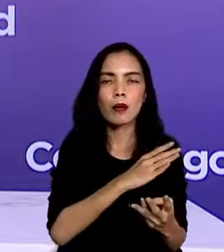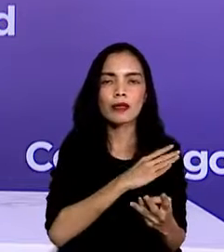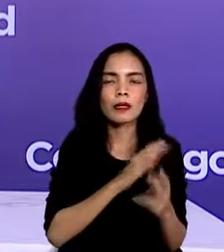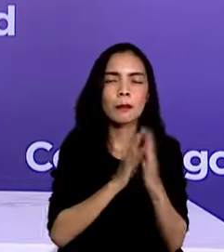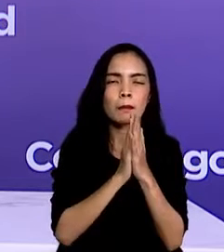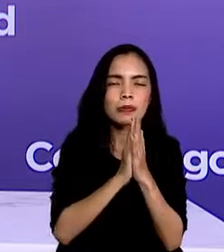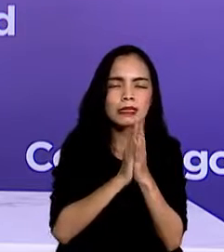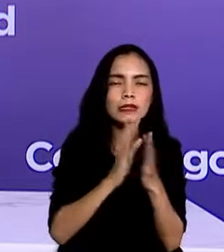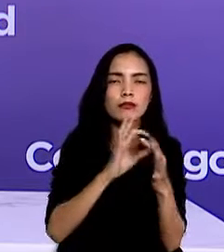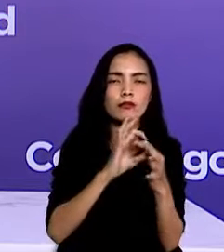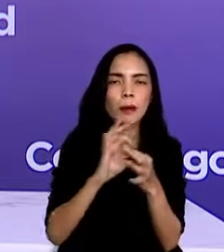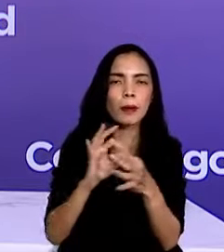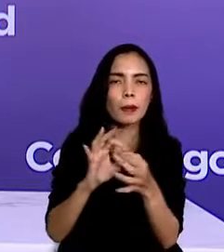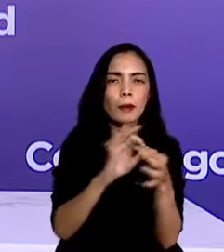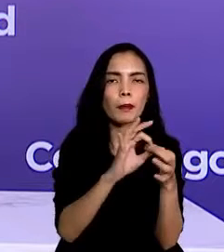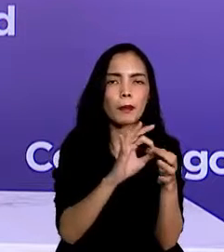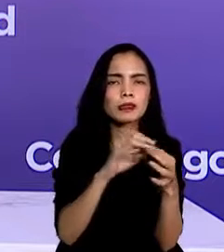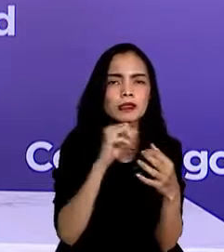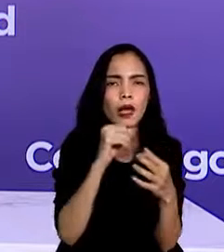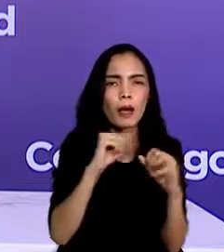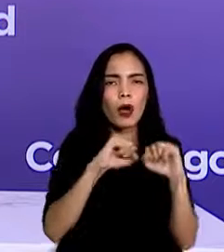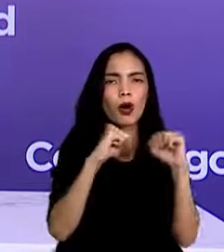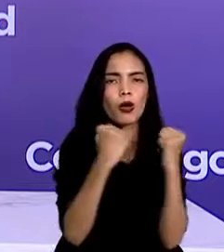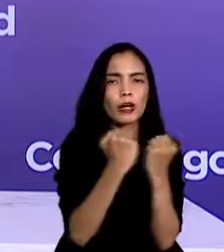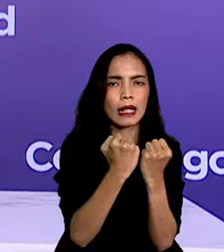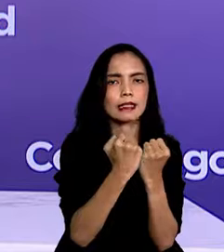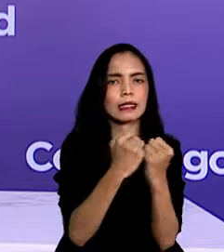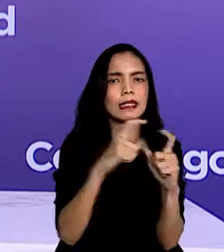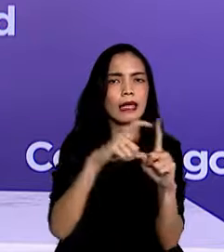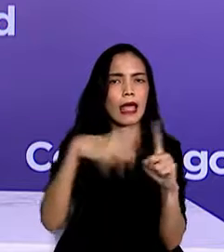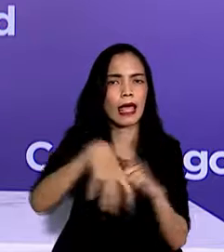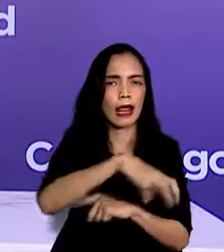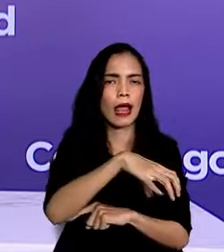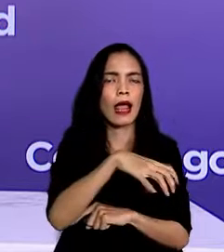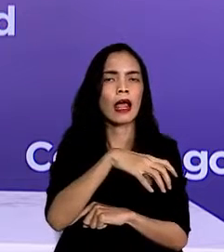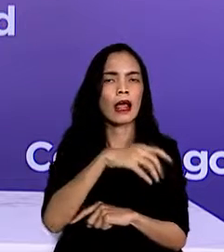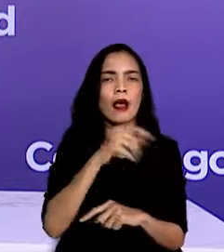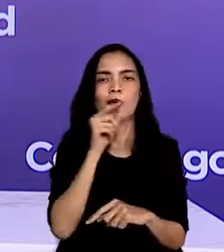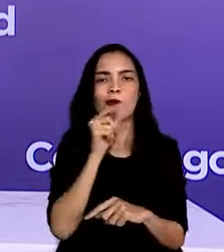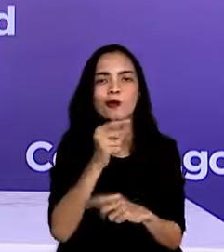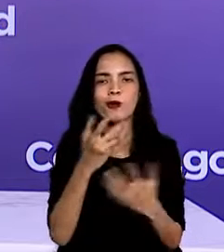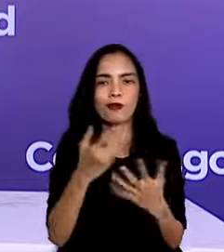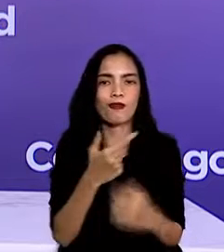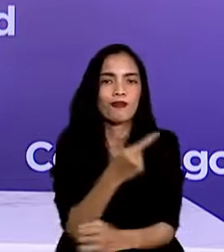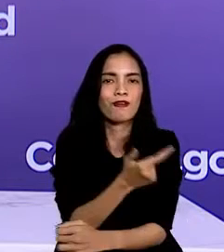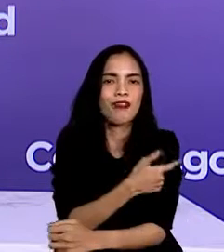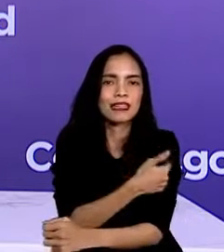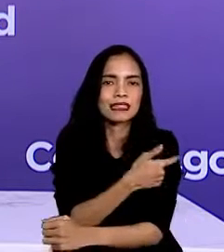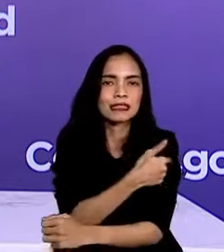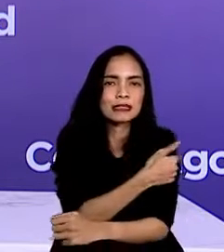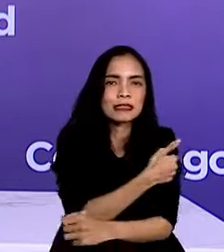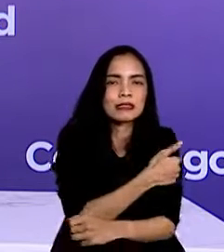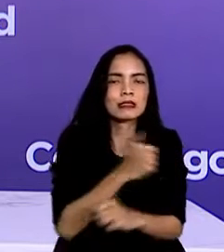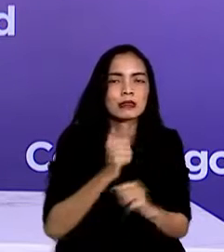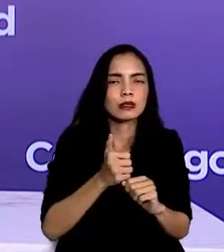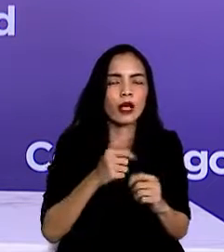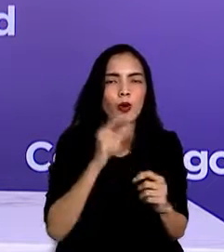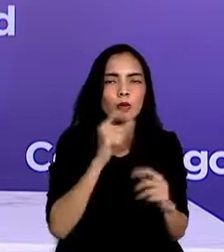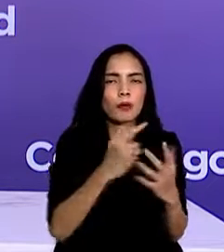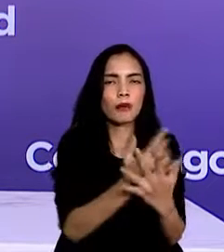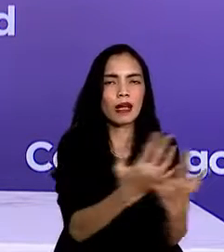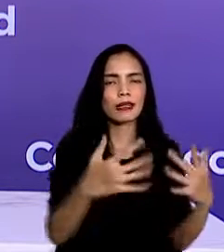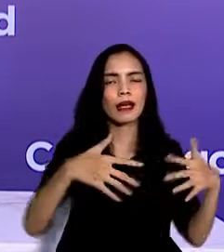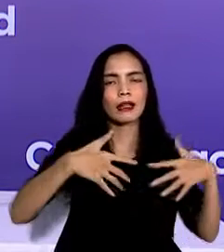melakukan koordinasi dengan organisasi perangkat daerah terkait dalam rangka pelaksanaan vaksinasi bagi masyarakat rentan